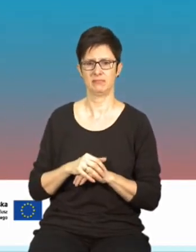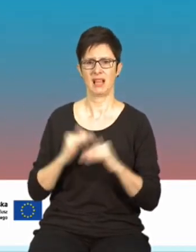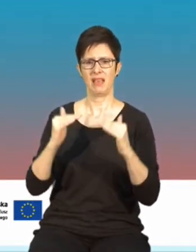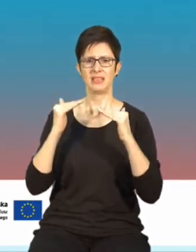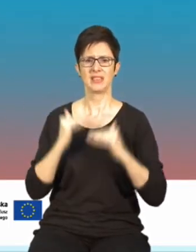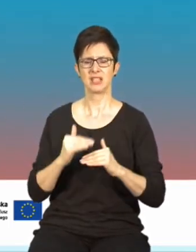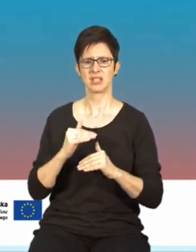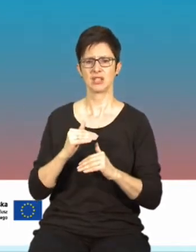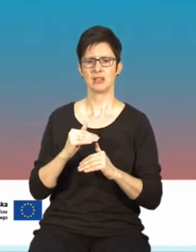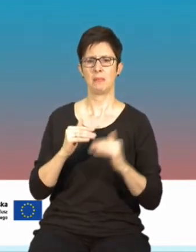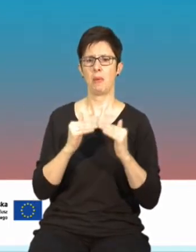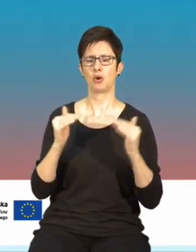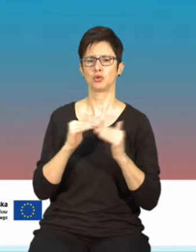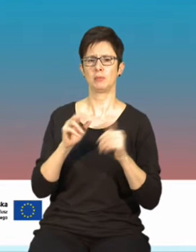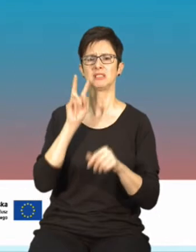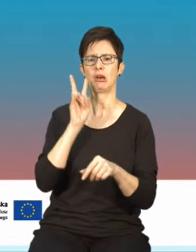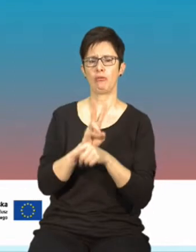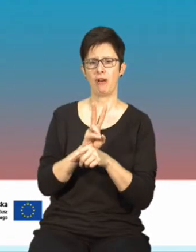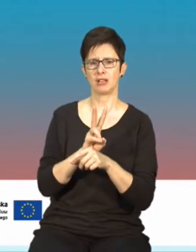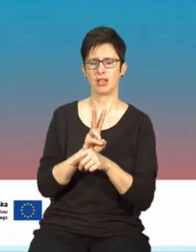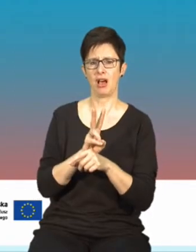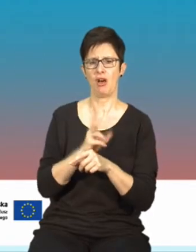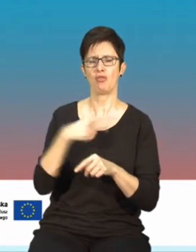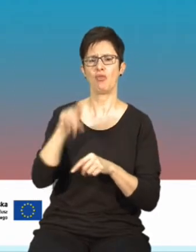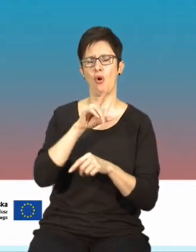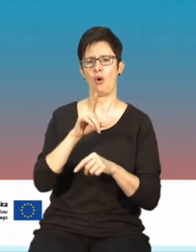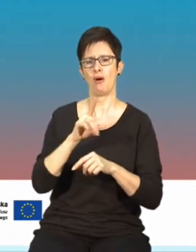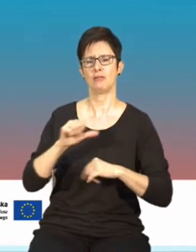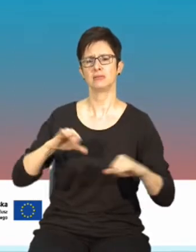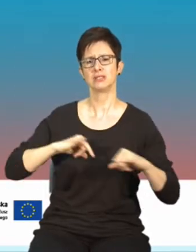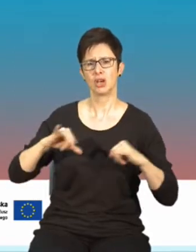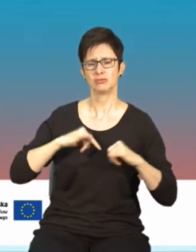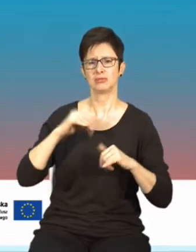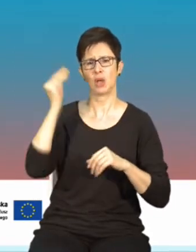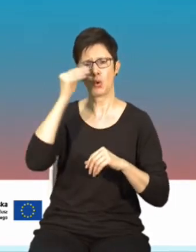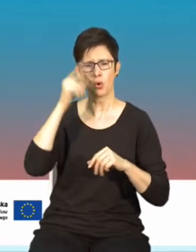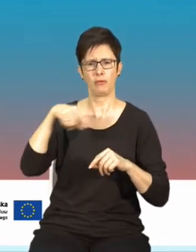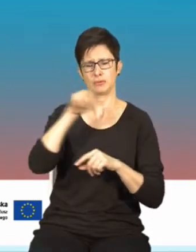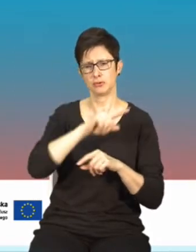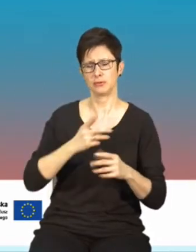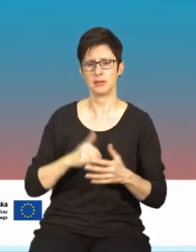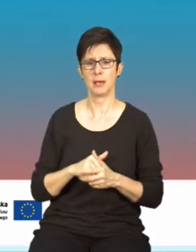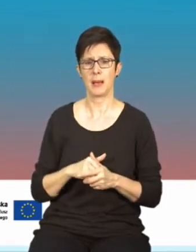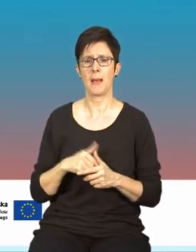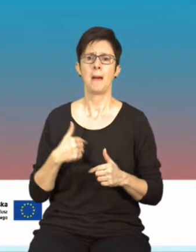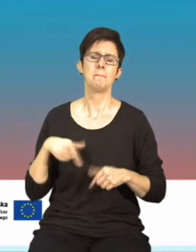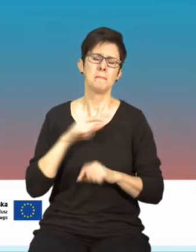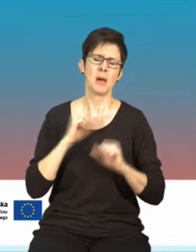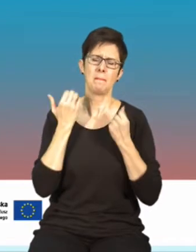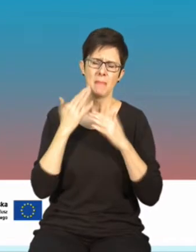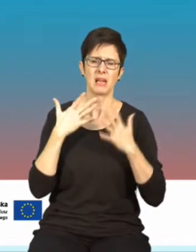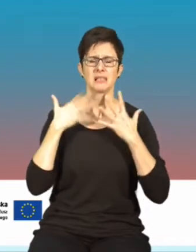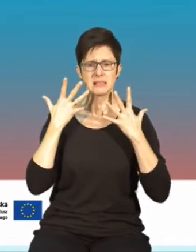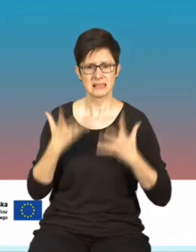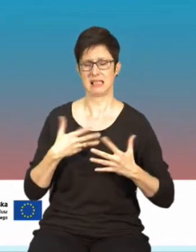do decydentów. Tutaj już poprzedni paneliści wspominali również o tym. My byśmy bardzo chcieli mieć